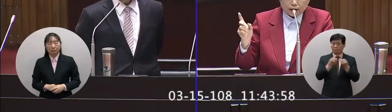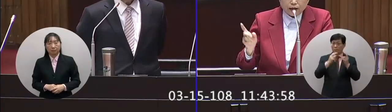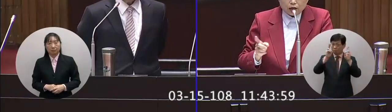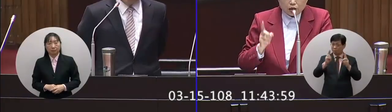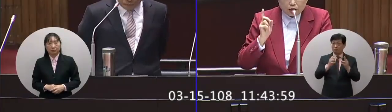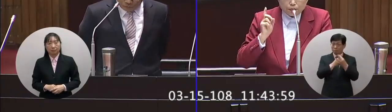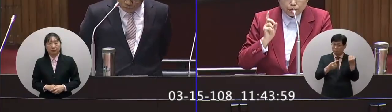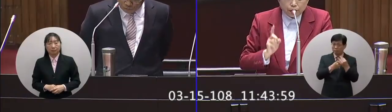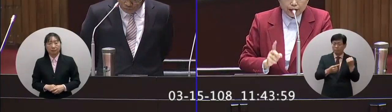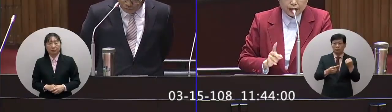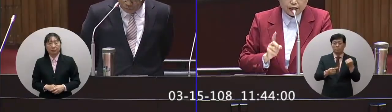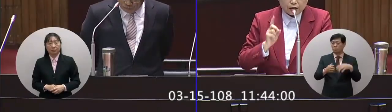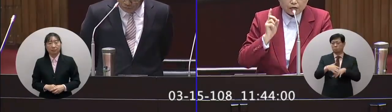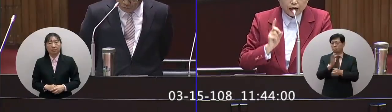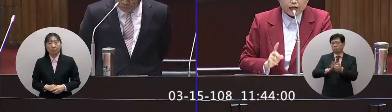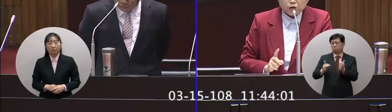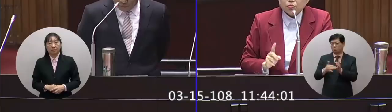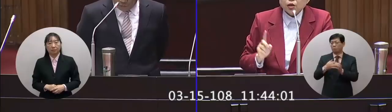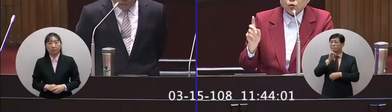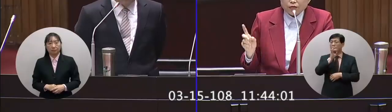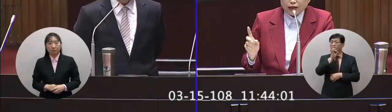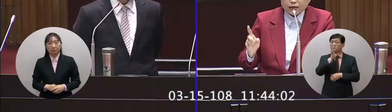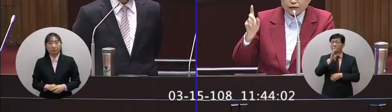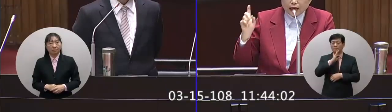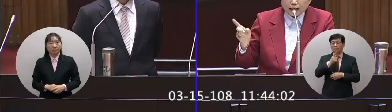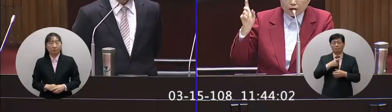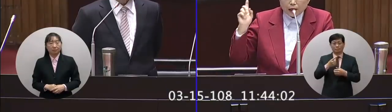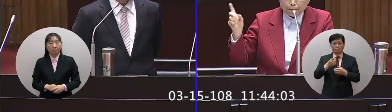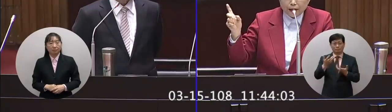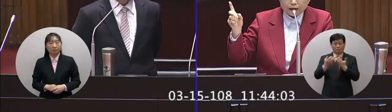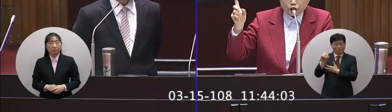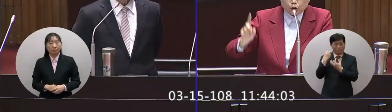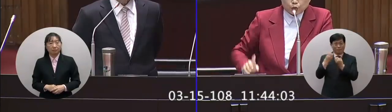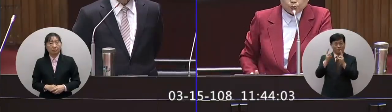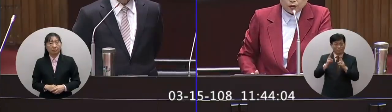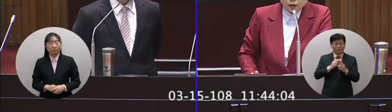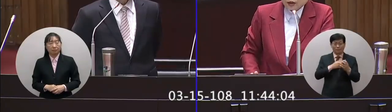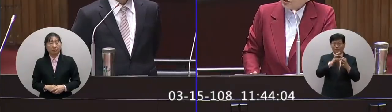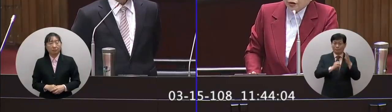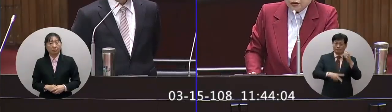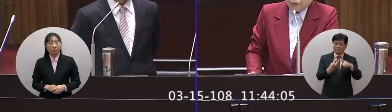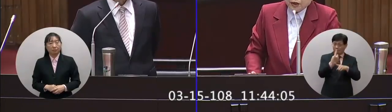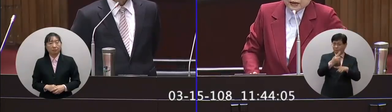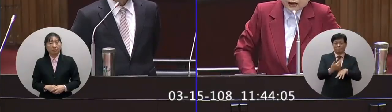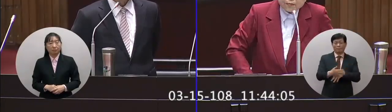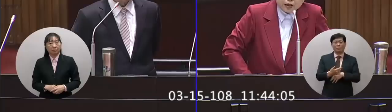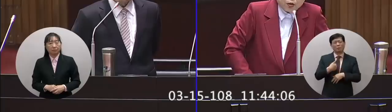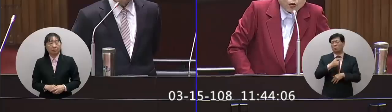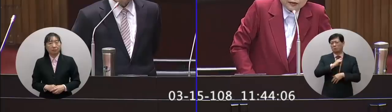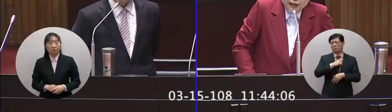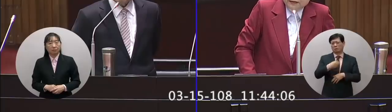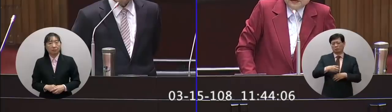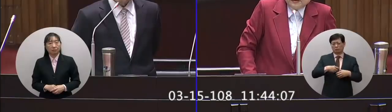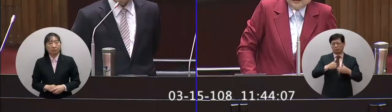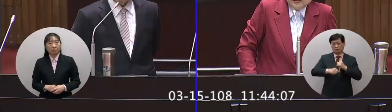電量是不會影響到台中火力發電廠拿掉一半的機組台中市人不願意再拿